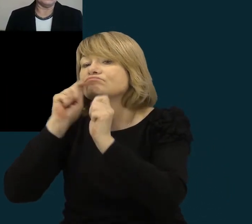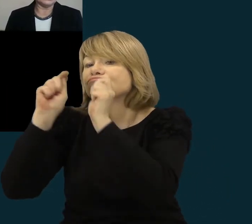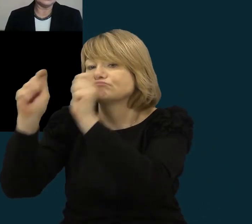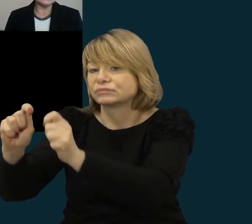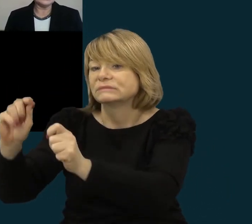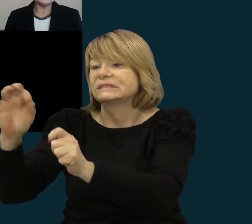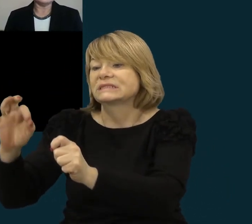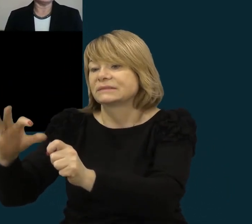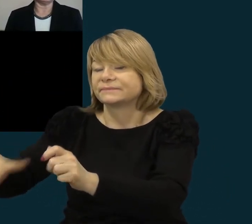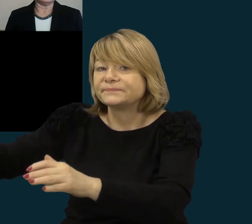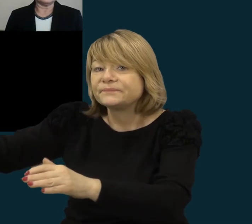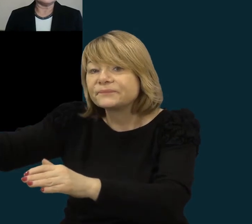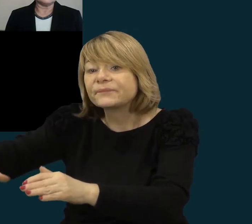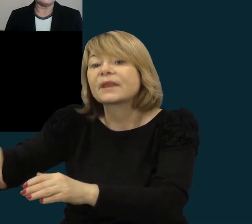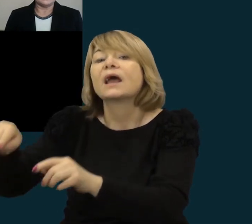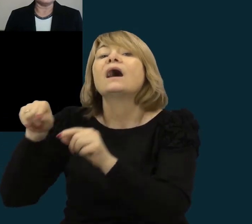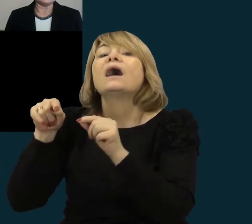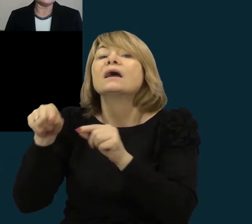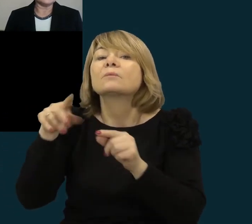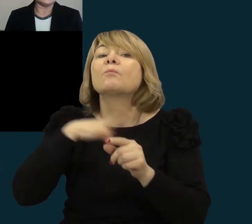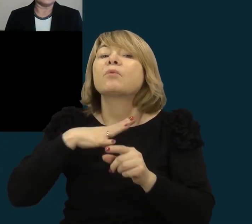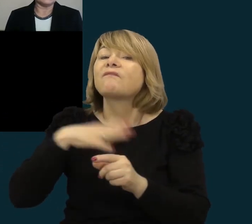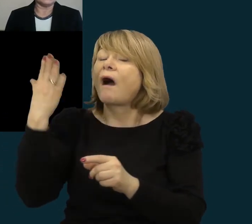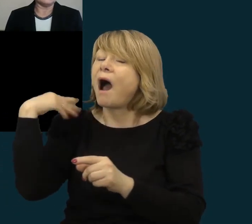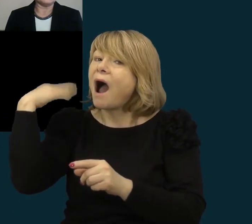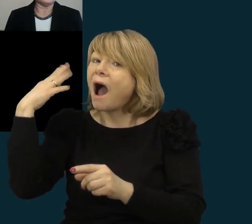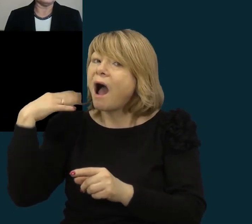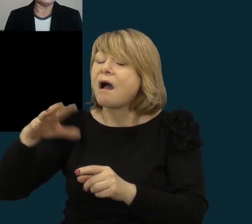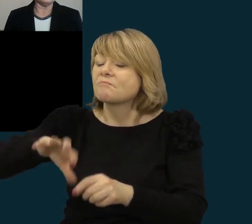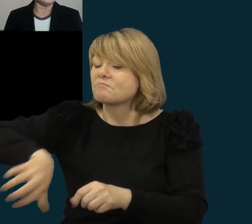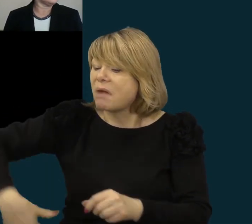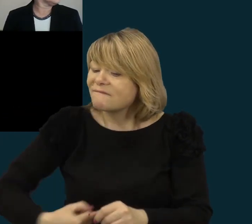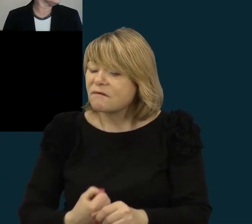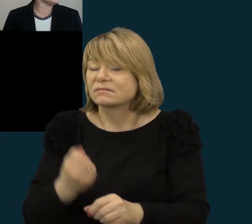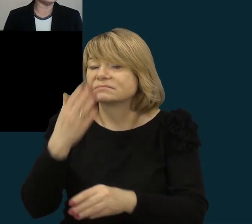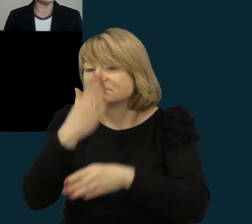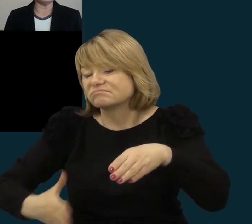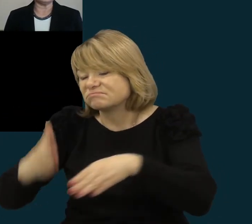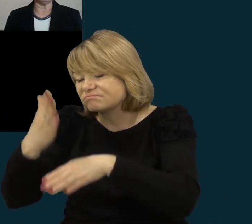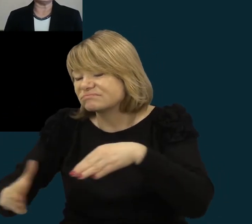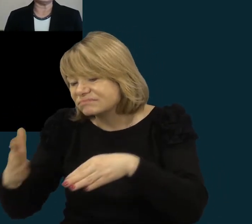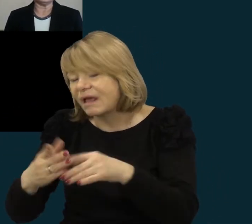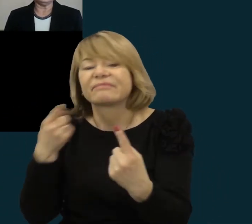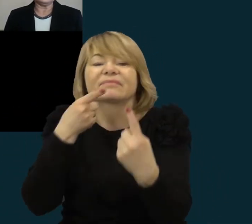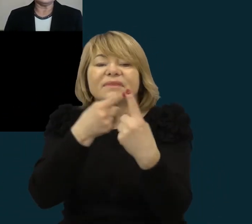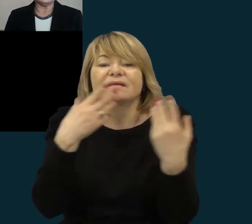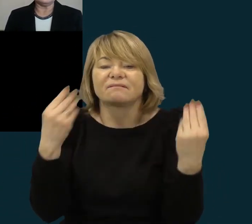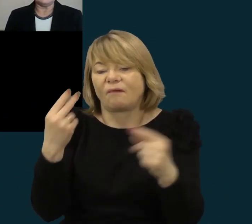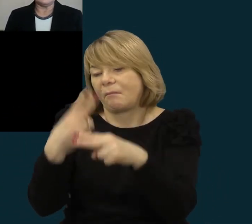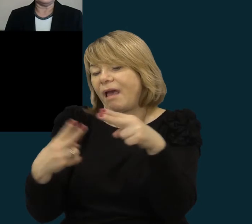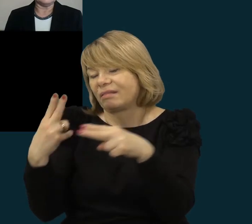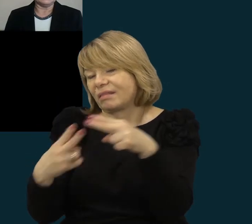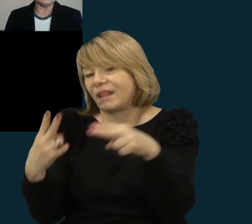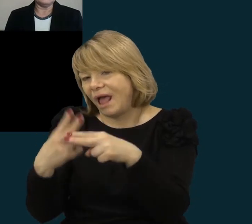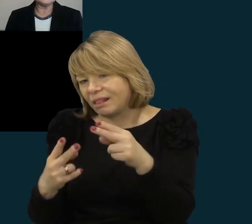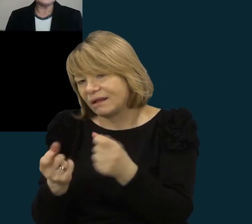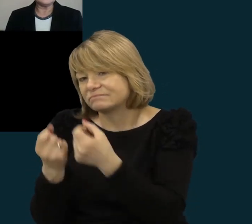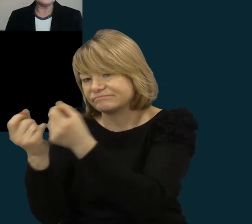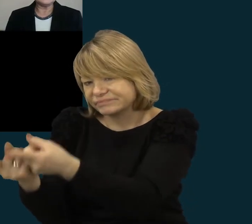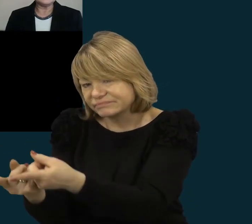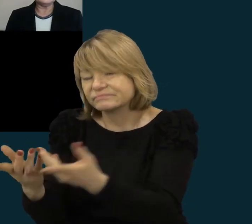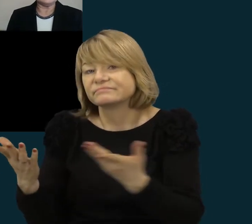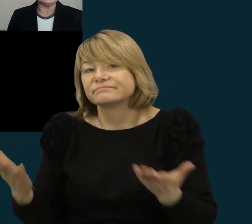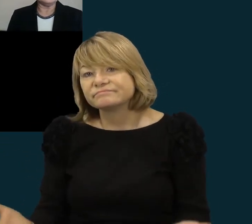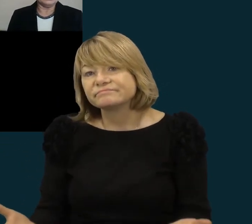pavoktas ir supjaustitas, aišku, kaip tikslų priduoti į metalo dirbtuvės.